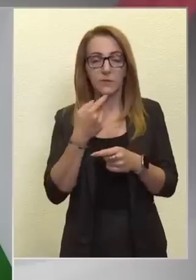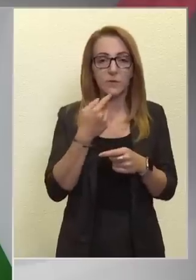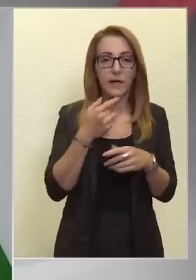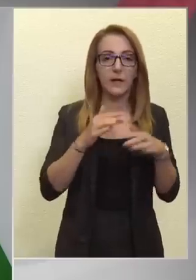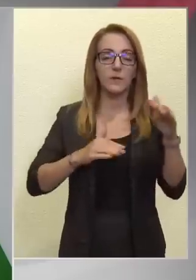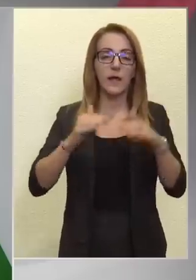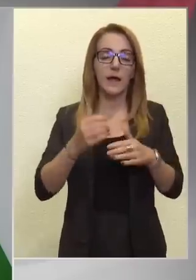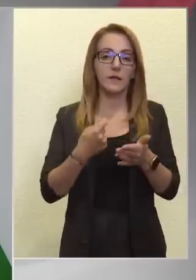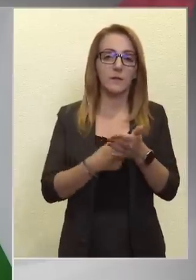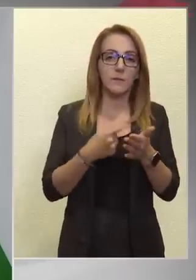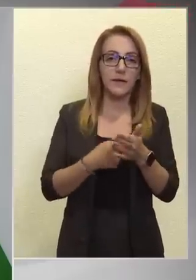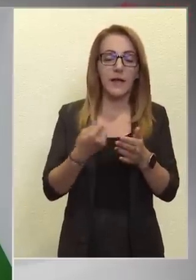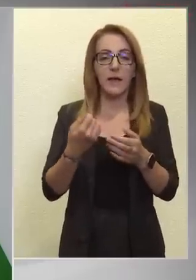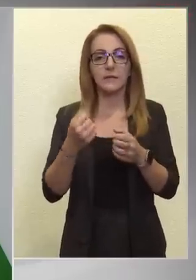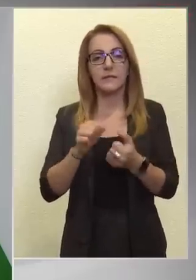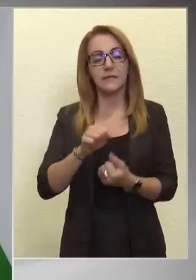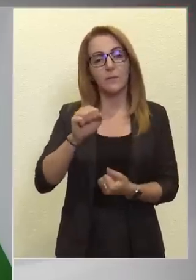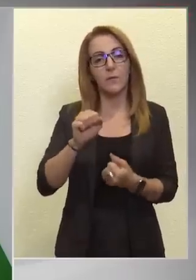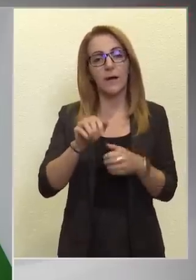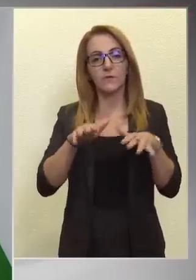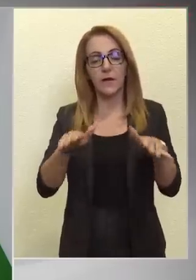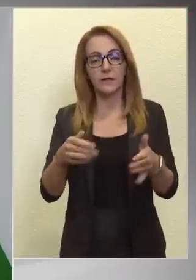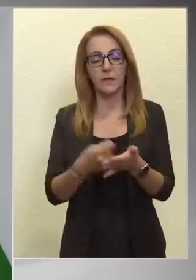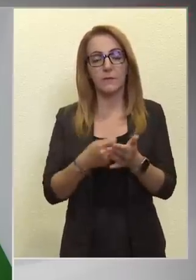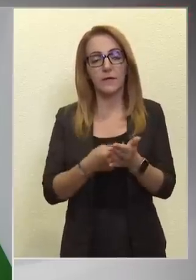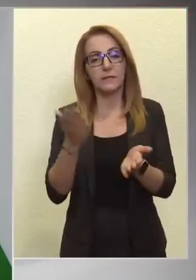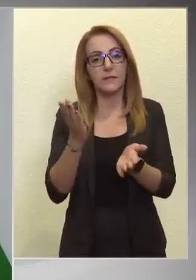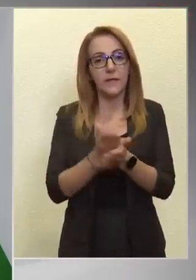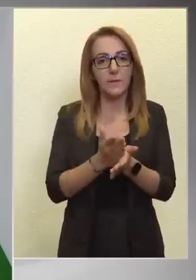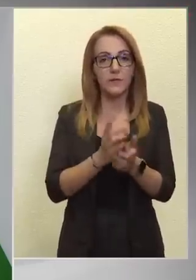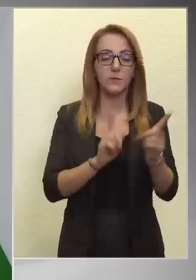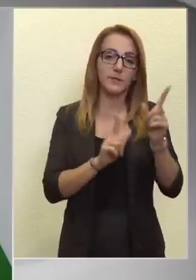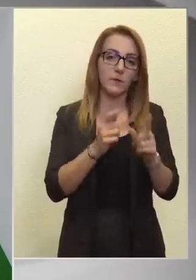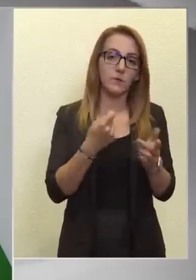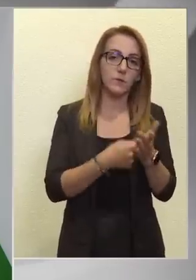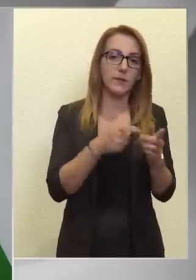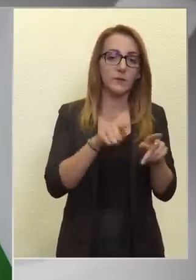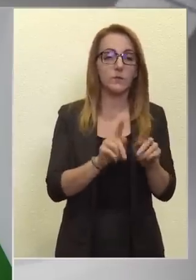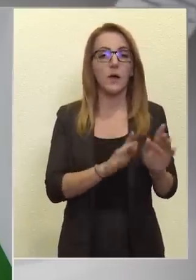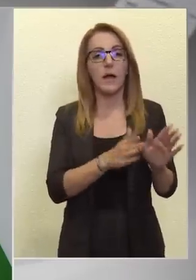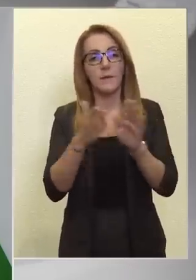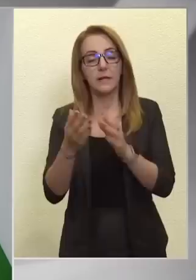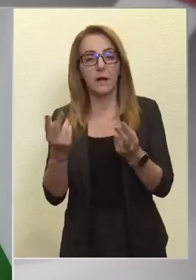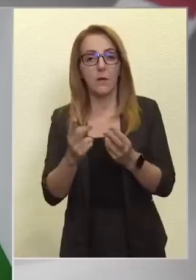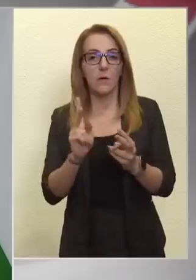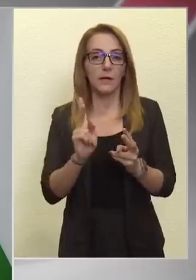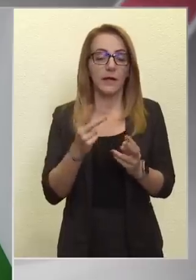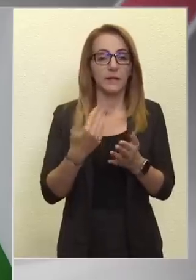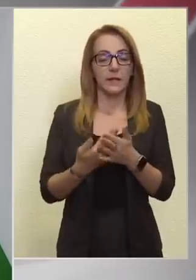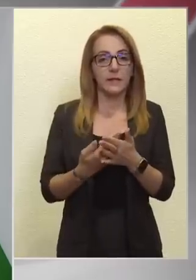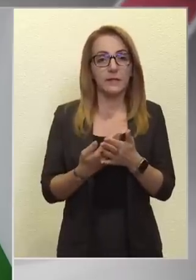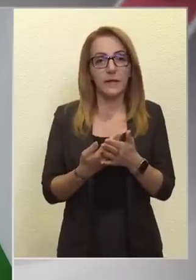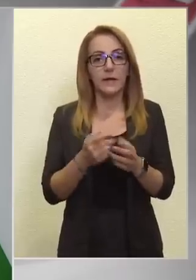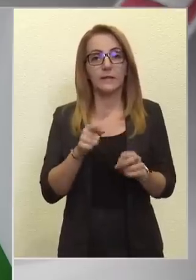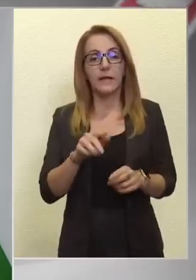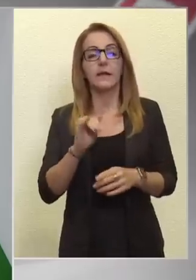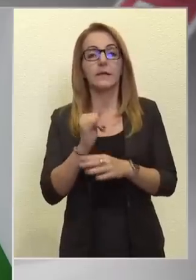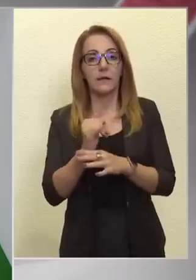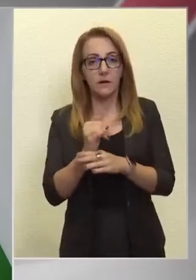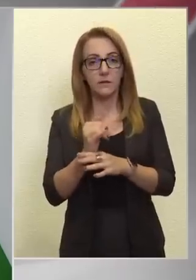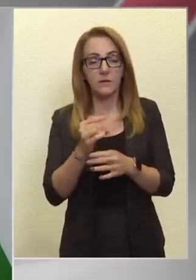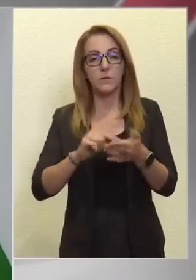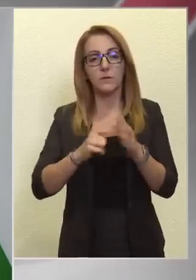a diplomás átlagbérhez képest a pedagógusok fizetését oda emeli, ahol annak lennie kell. De kétségkívül igaz, többször elmondtam itt is,